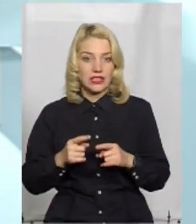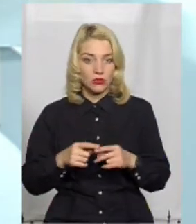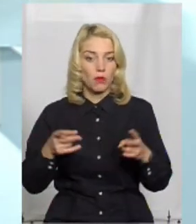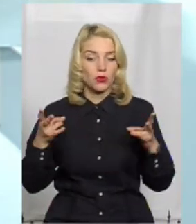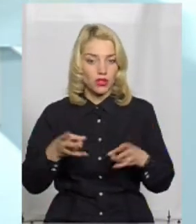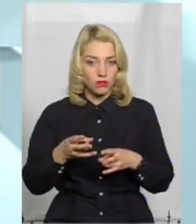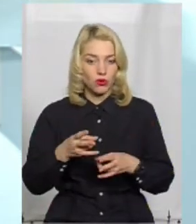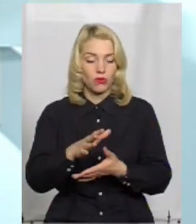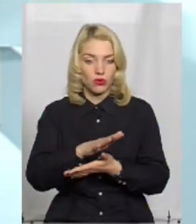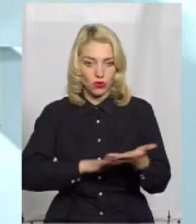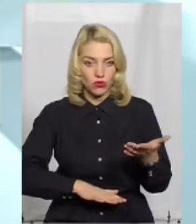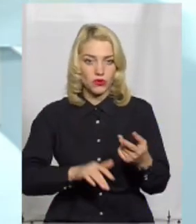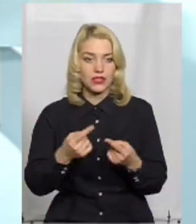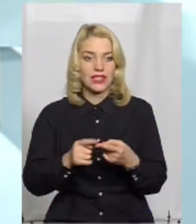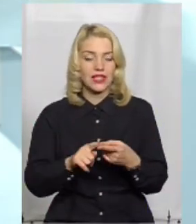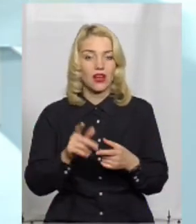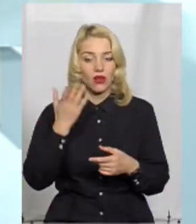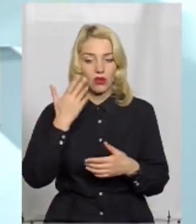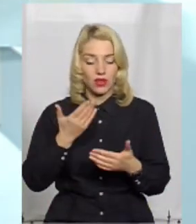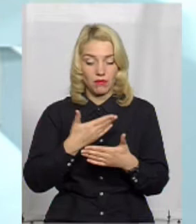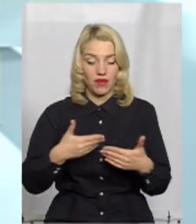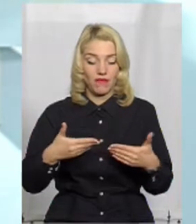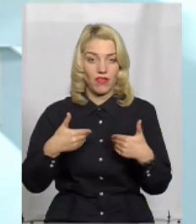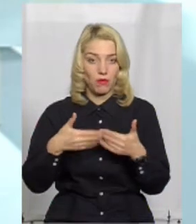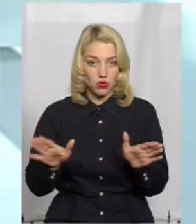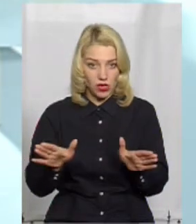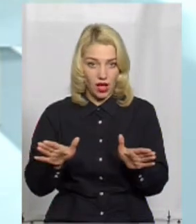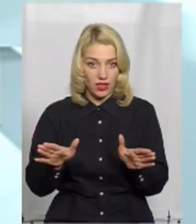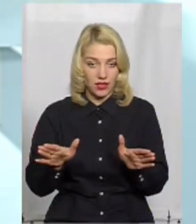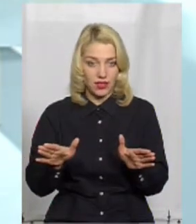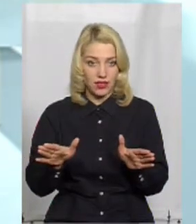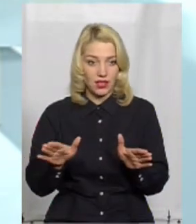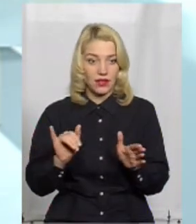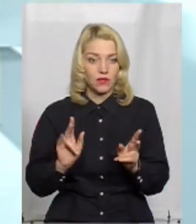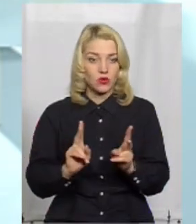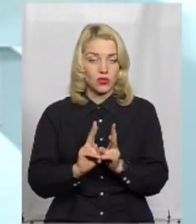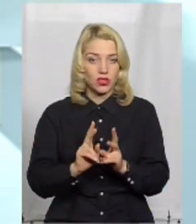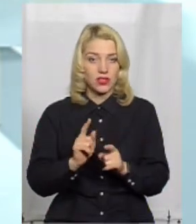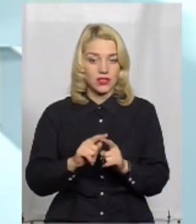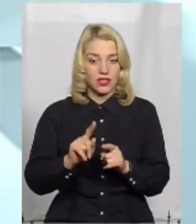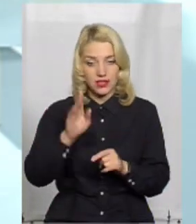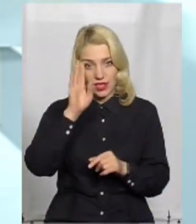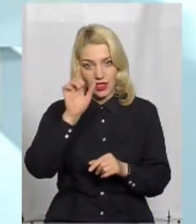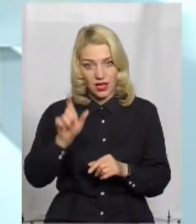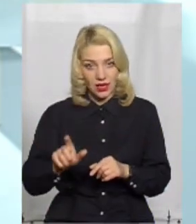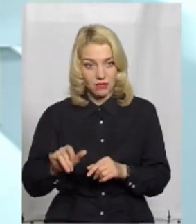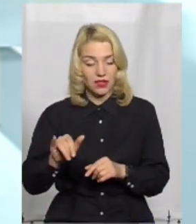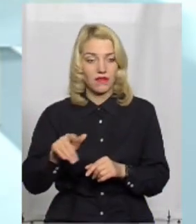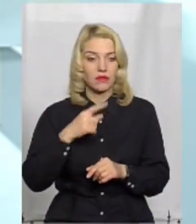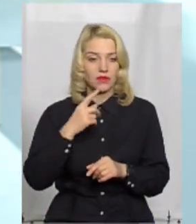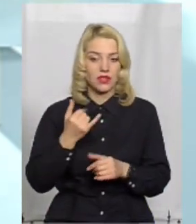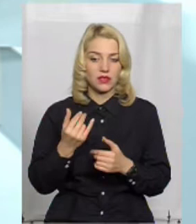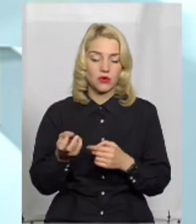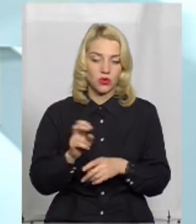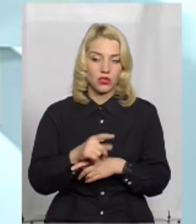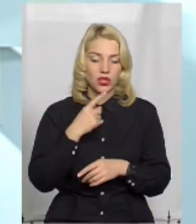вартує, і потрібно продовжувати. Це те, що коли ми вже випускали, і зустрілися з ним зараз, і він приходить і